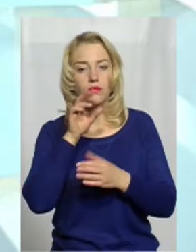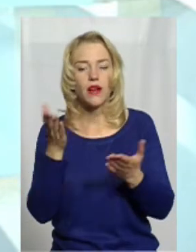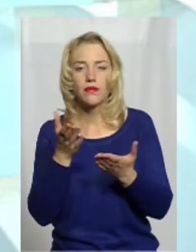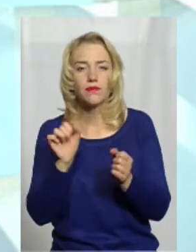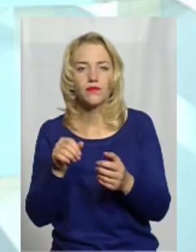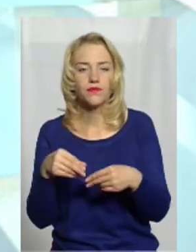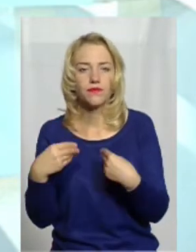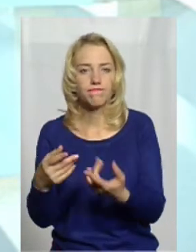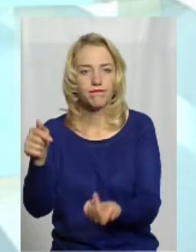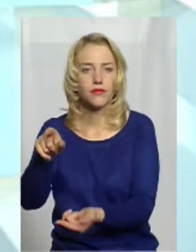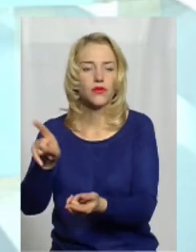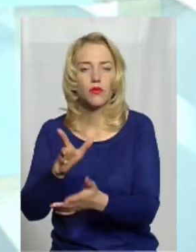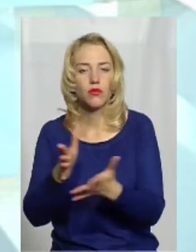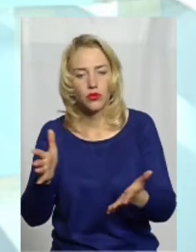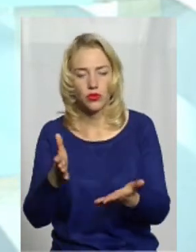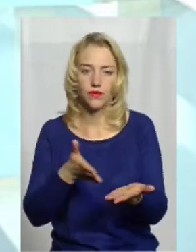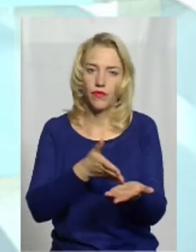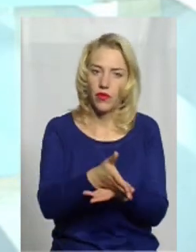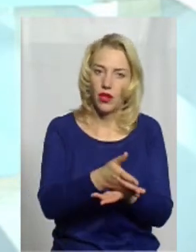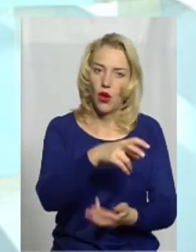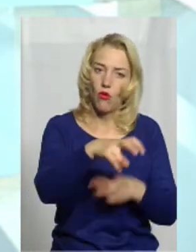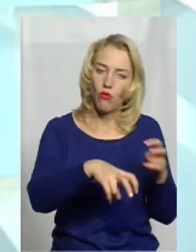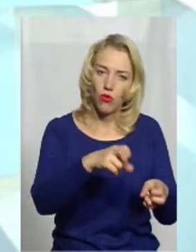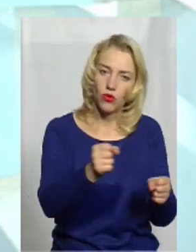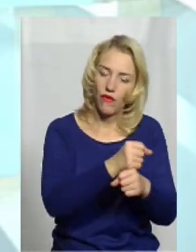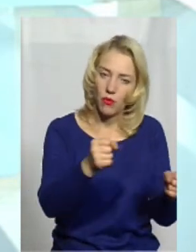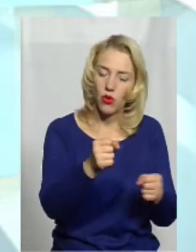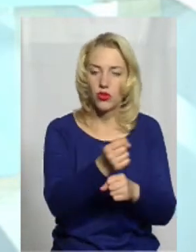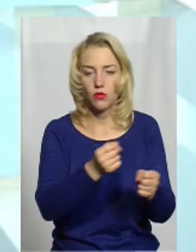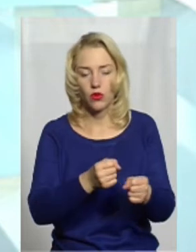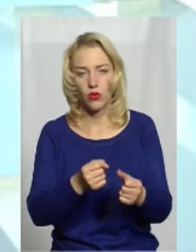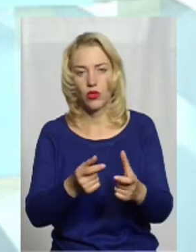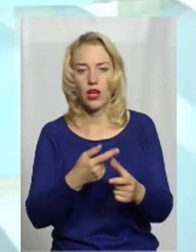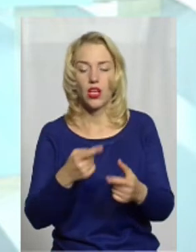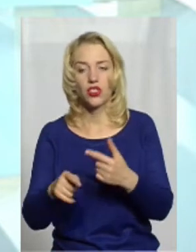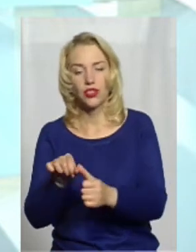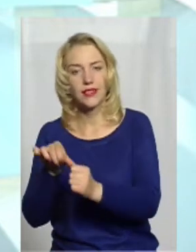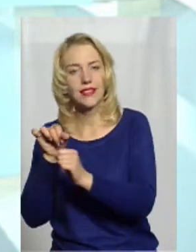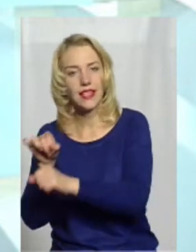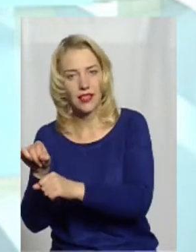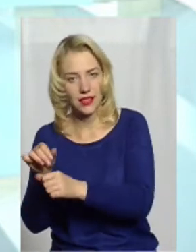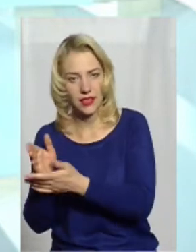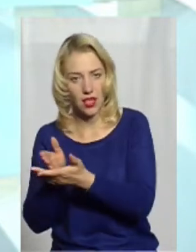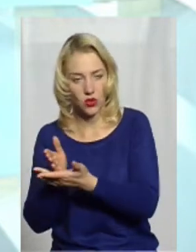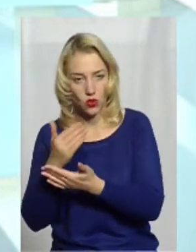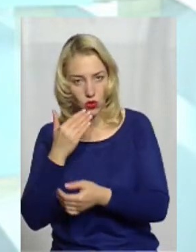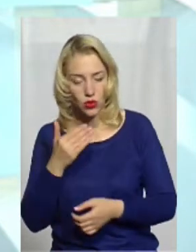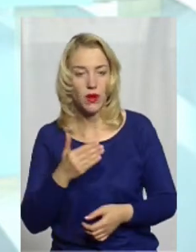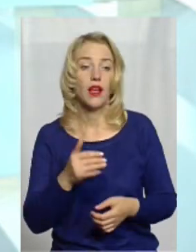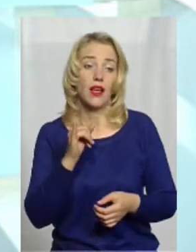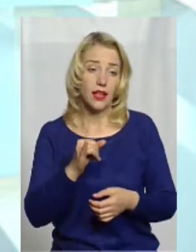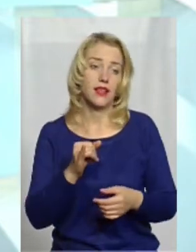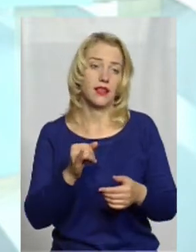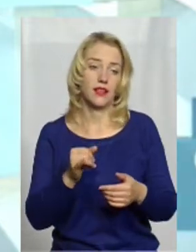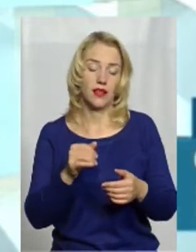її можна застосовувати. Тобто це буде пошук вибухівки зброї, це буде захисна служба. І ми вже тоді можемо розподілити, яка